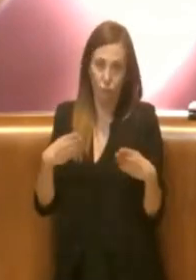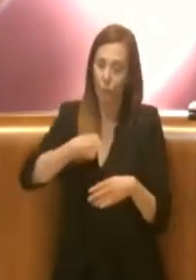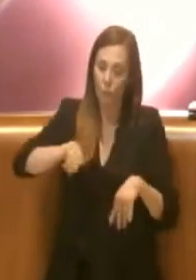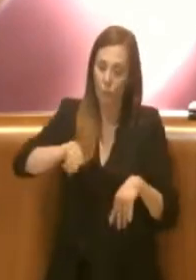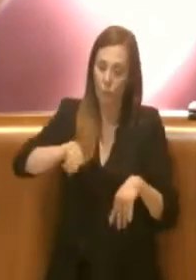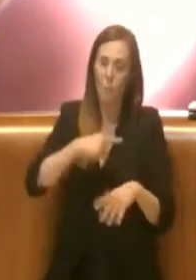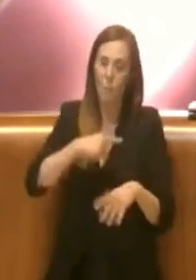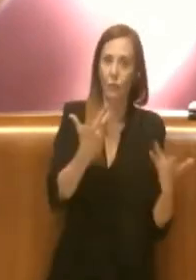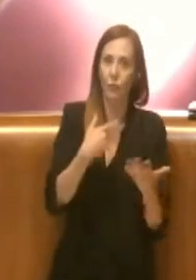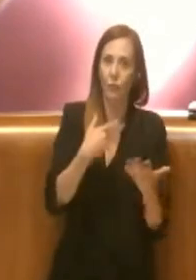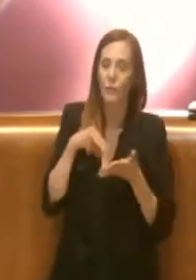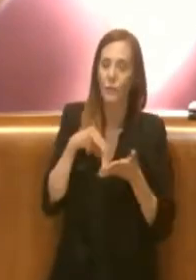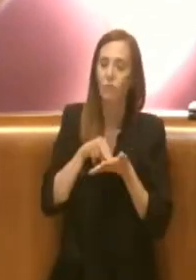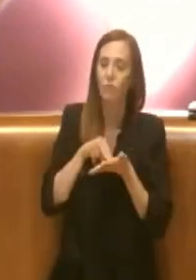favorevole della maggioranza. Grazie. Grazie. Grazie. Grazie. Grazie.